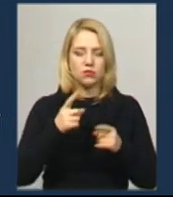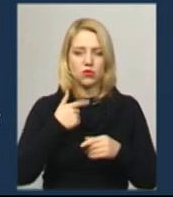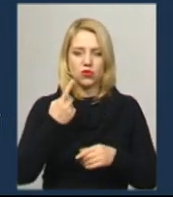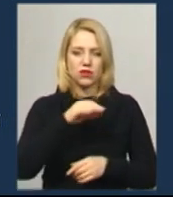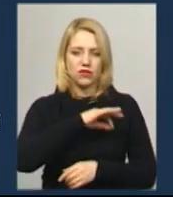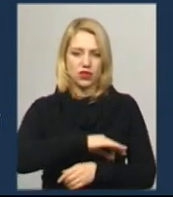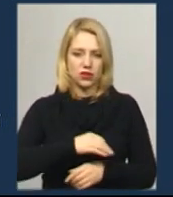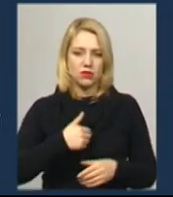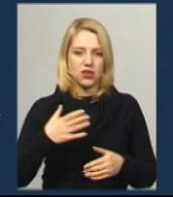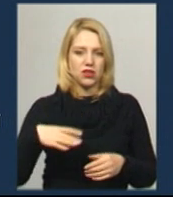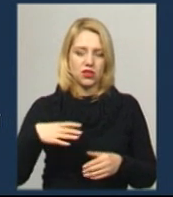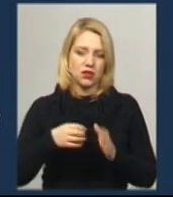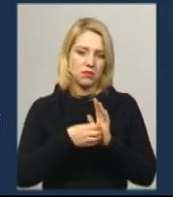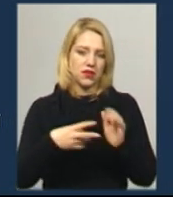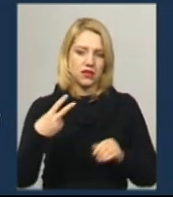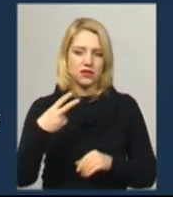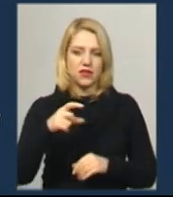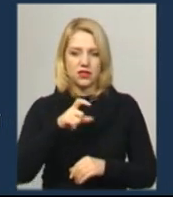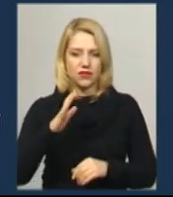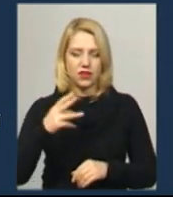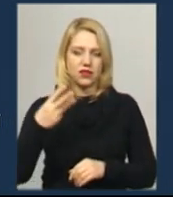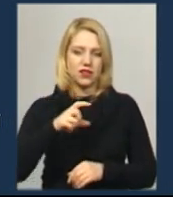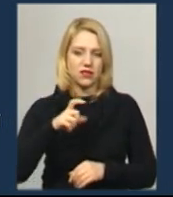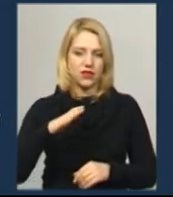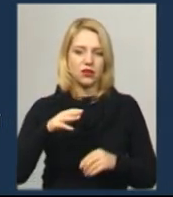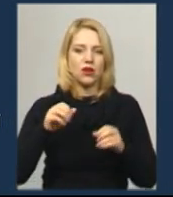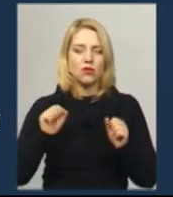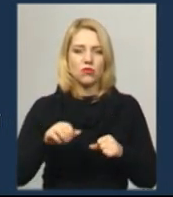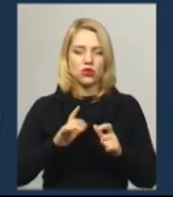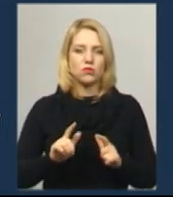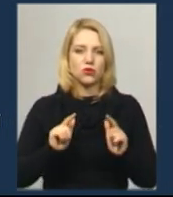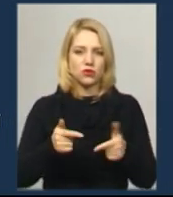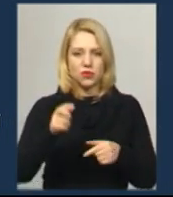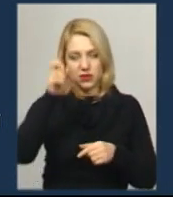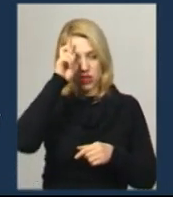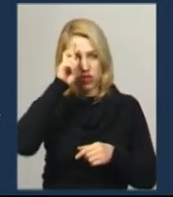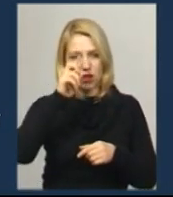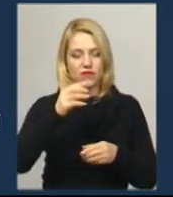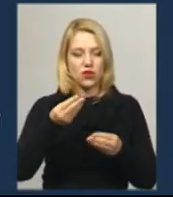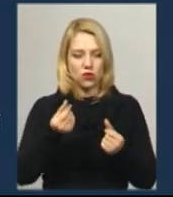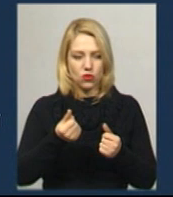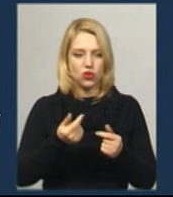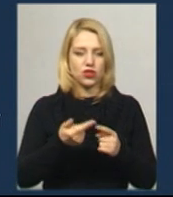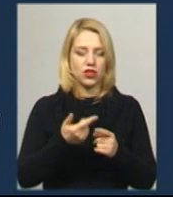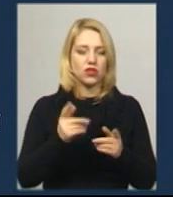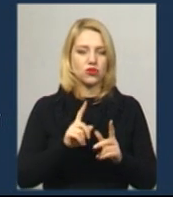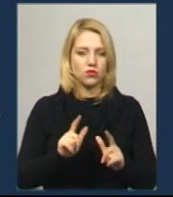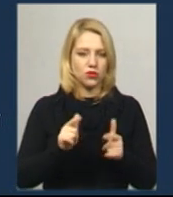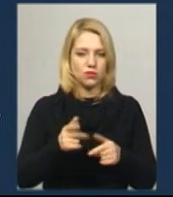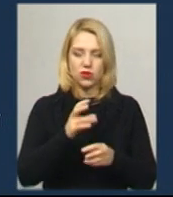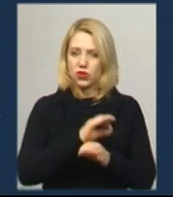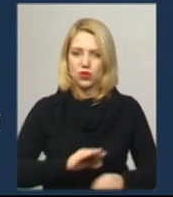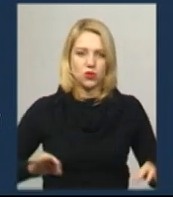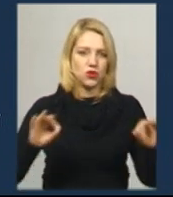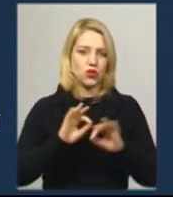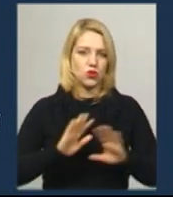чекали хвилин 15, може 20 пів години. Чи поступили, можливо, за державні кошти закуплені? було? Ні одного, нічого, ноль. І